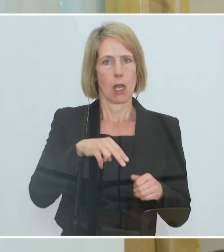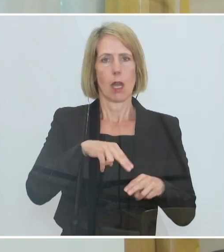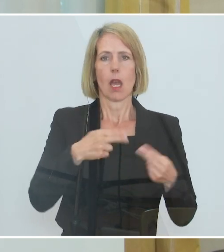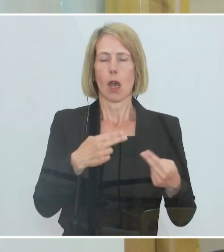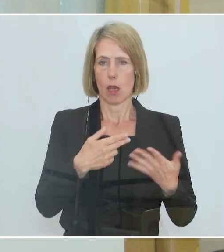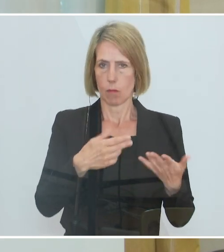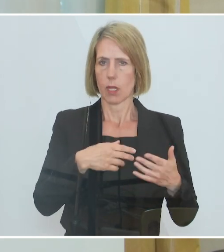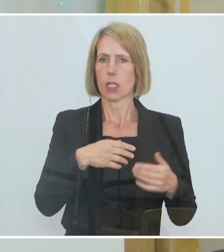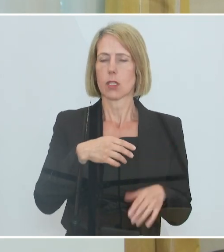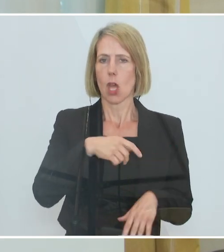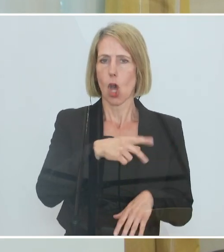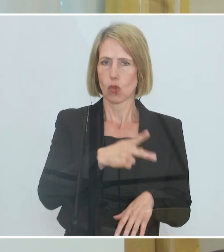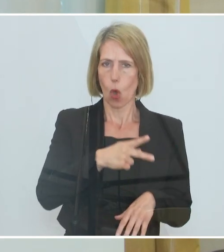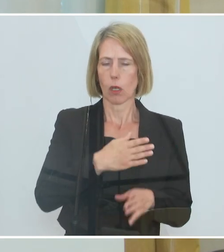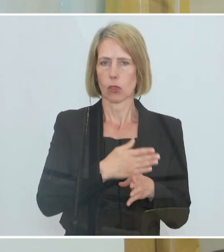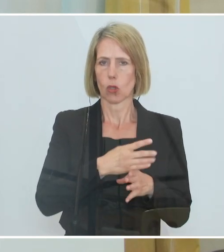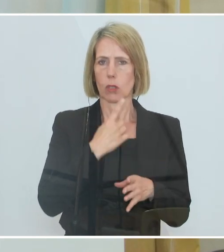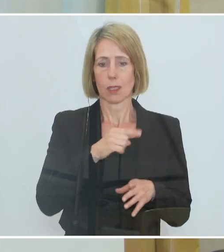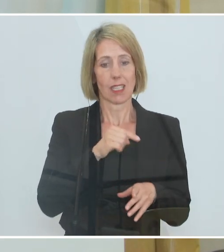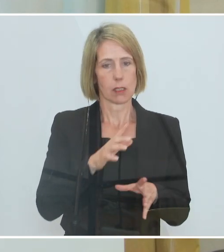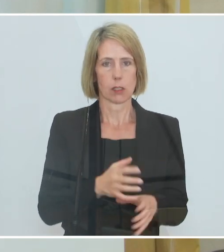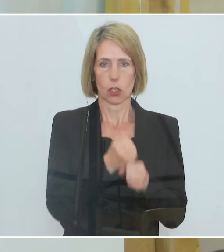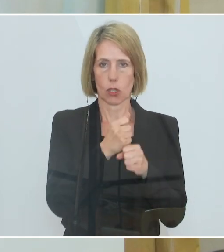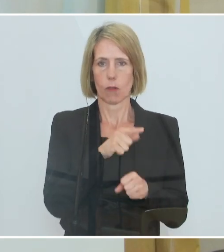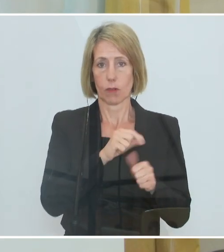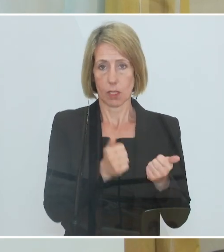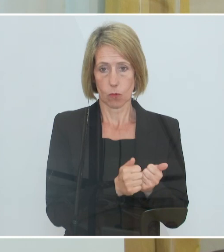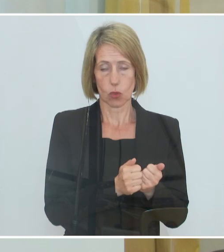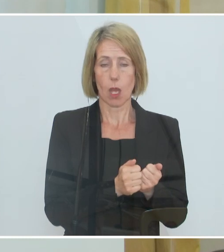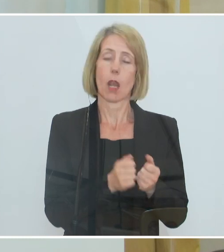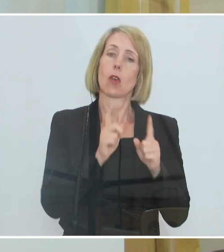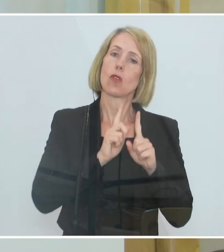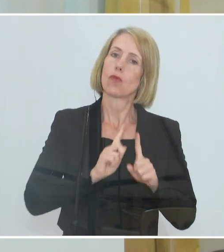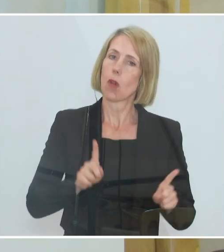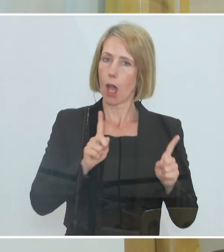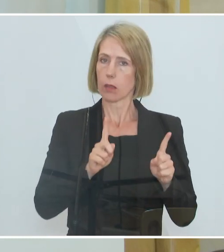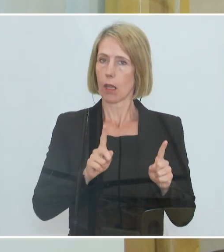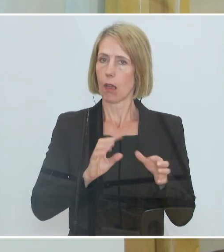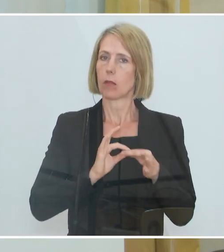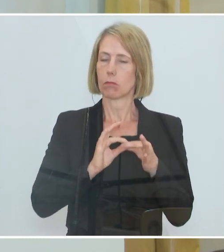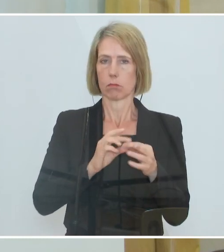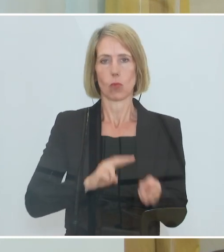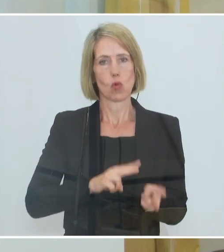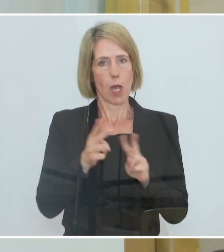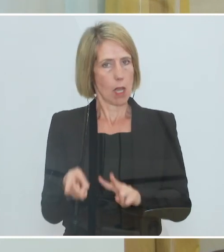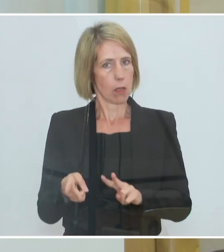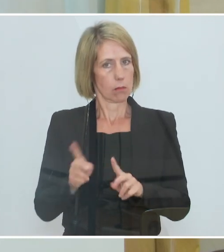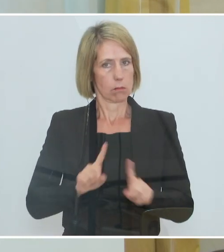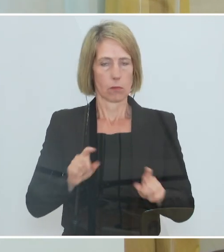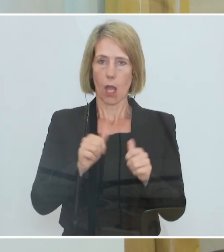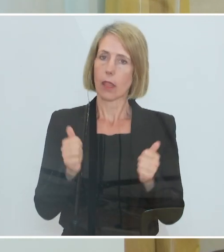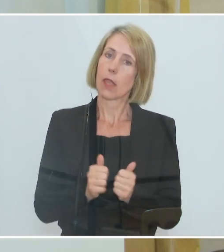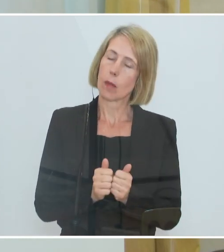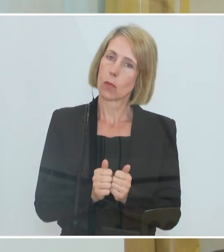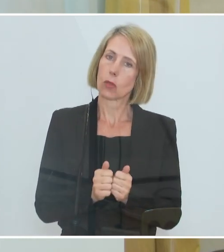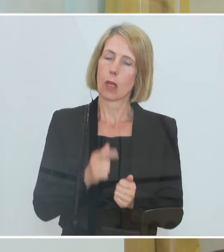vorgestellt hat, geschaffen worden. Und für alle anderen sozusagen als Übergang ein anderes Modell, wo man